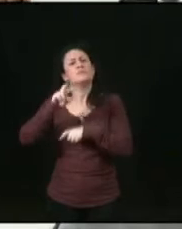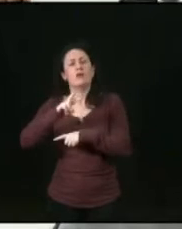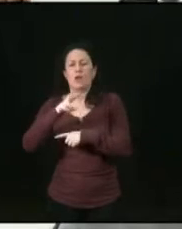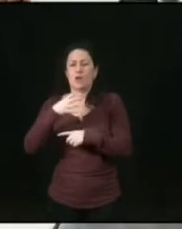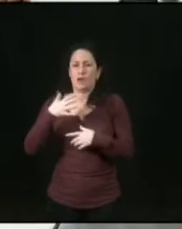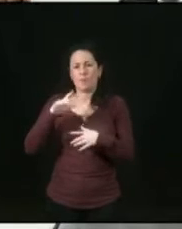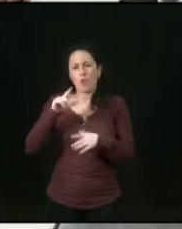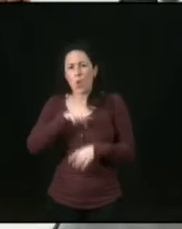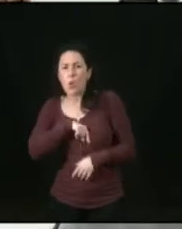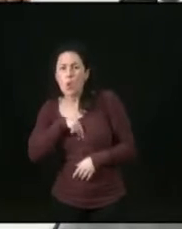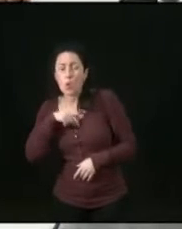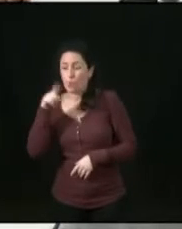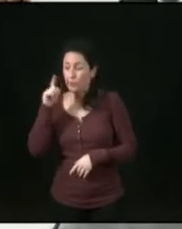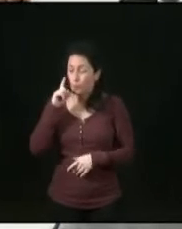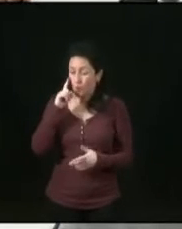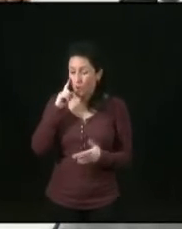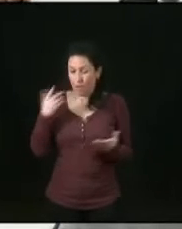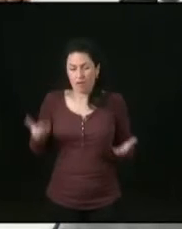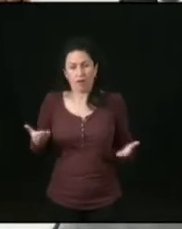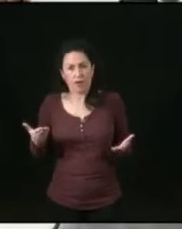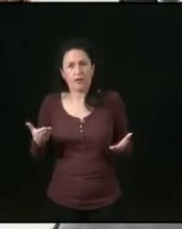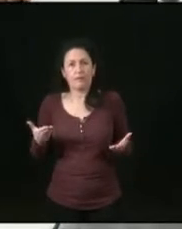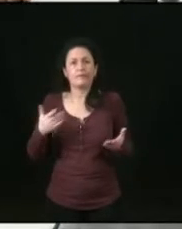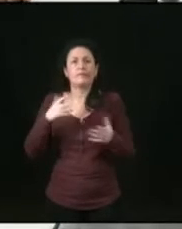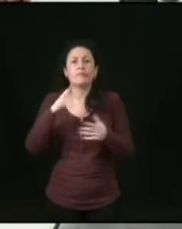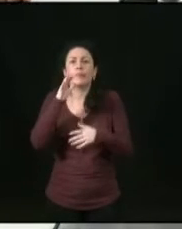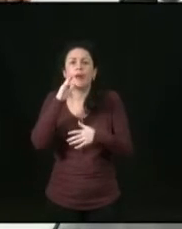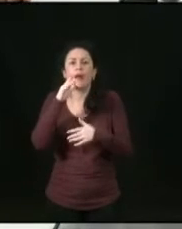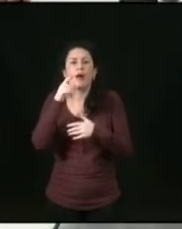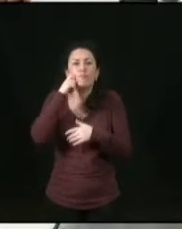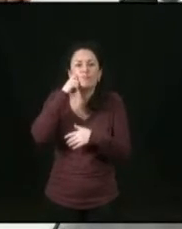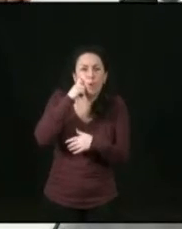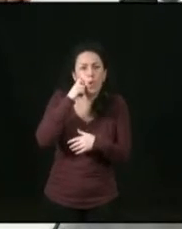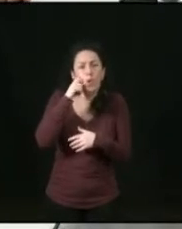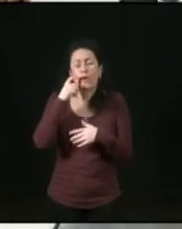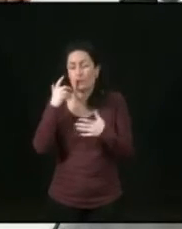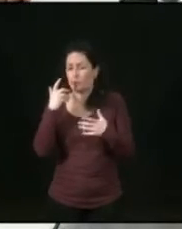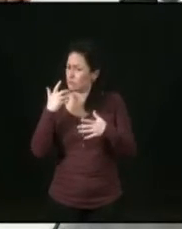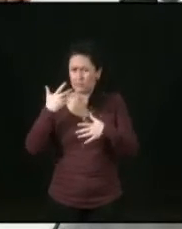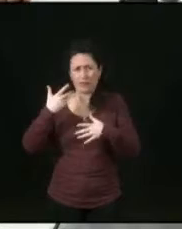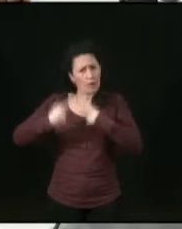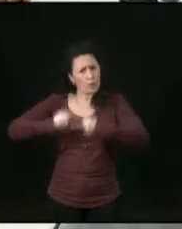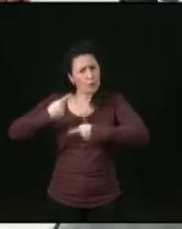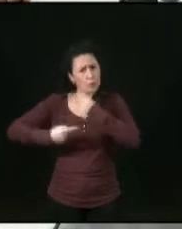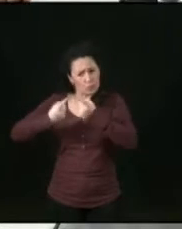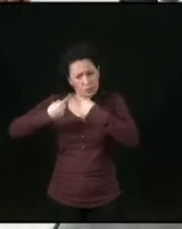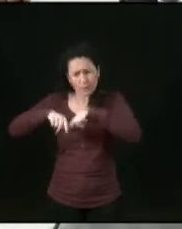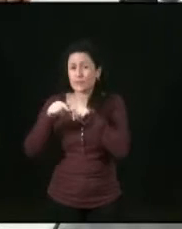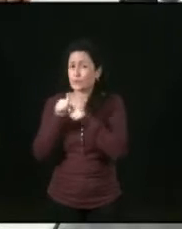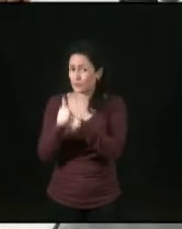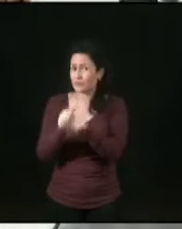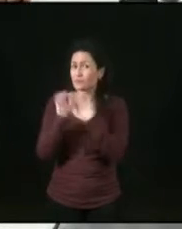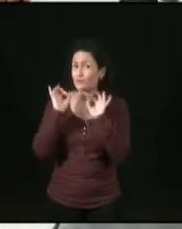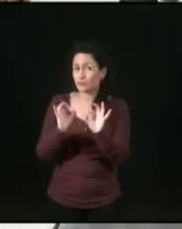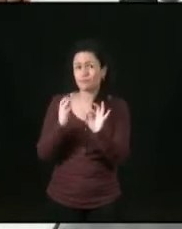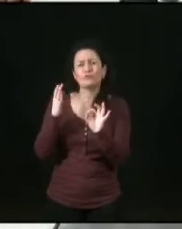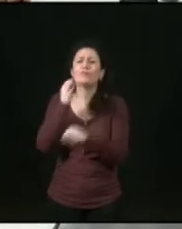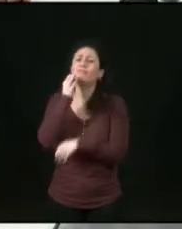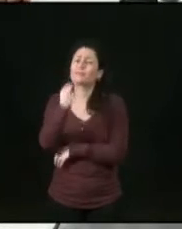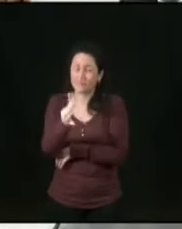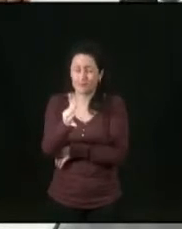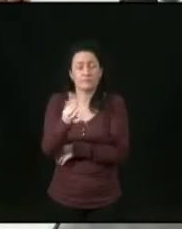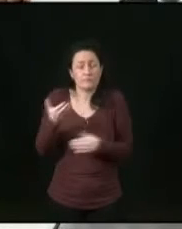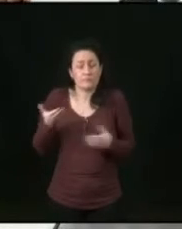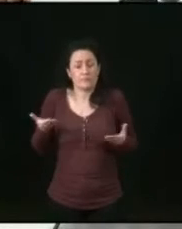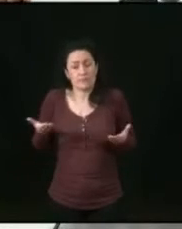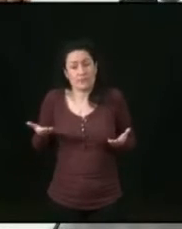petit peu de temps avec les problématiques de présentiel, mais le comité de suivi va être mis en place. Et comme l'a dit M. le maire, effectivement, il